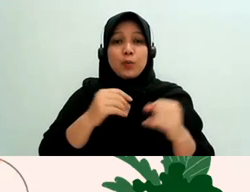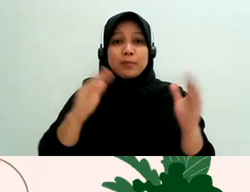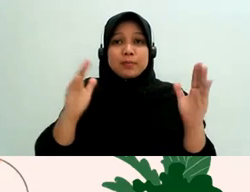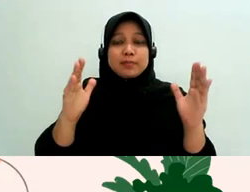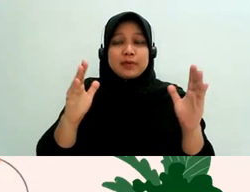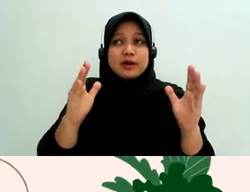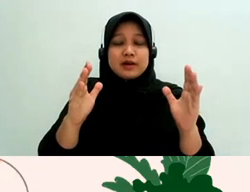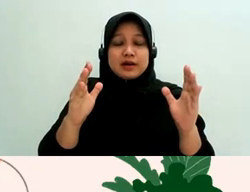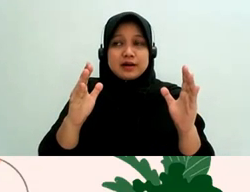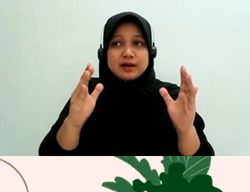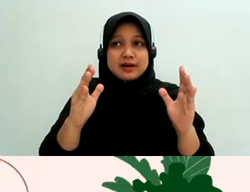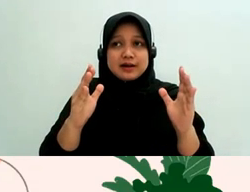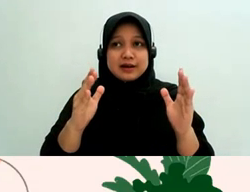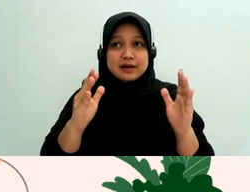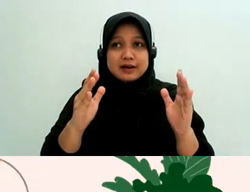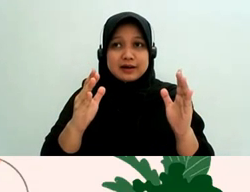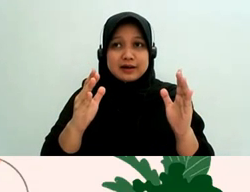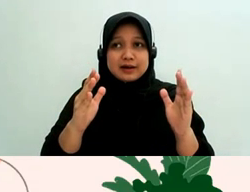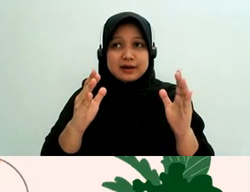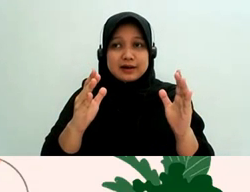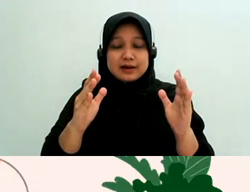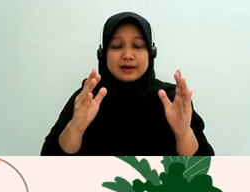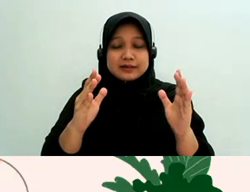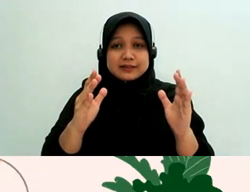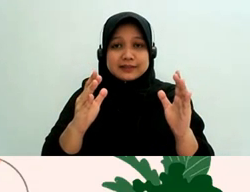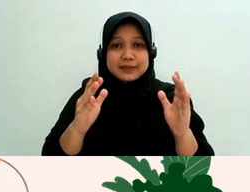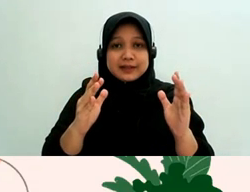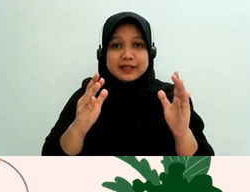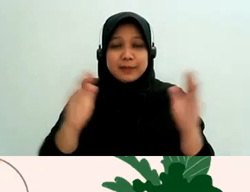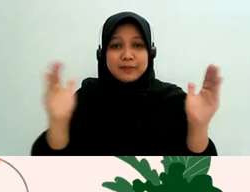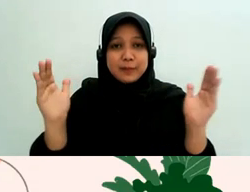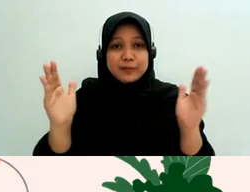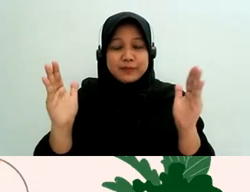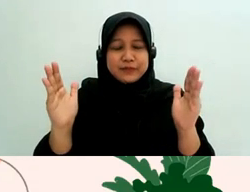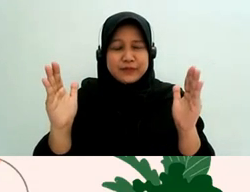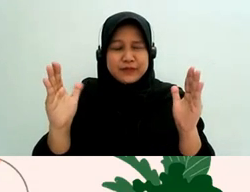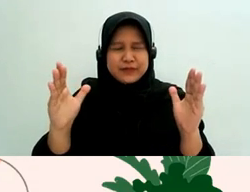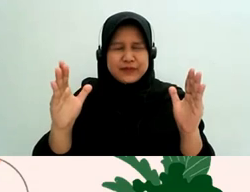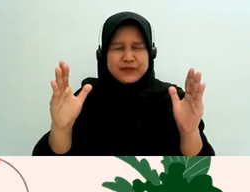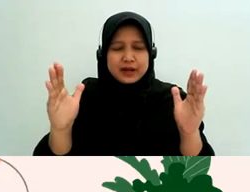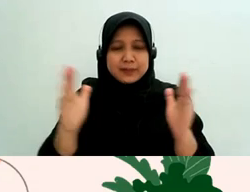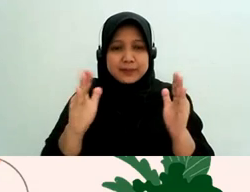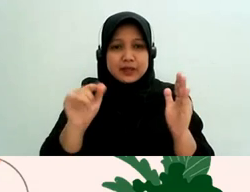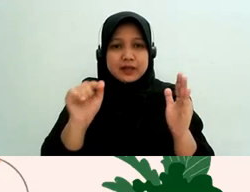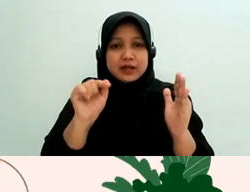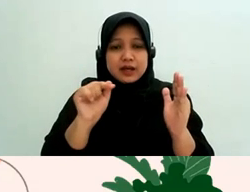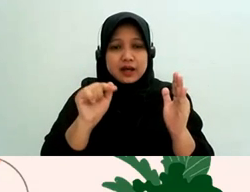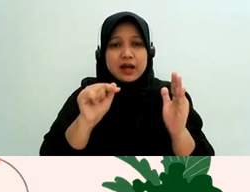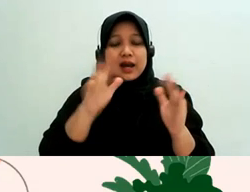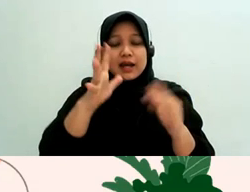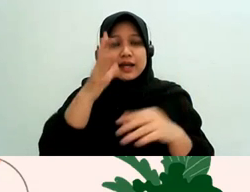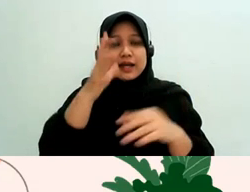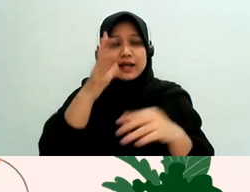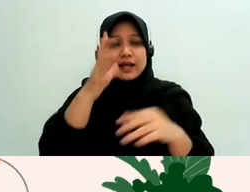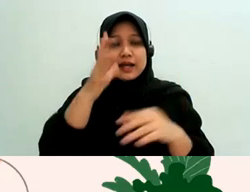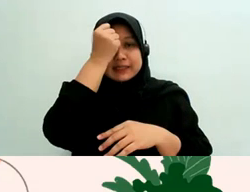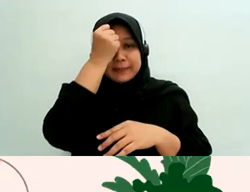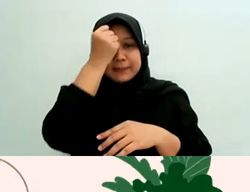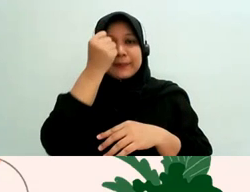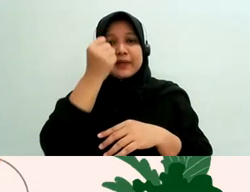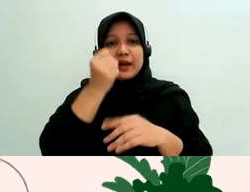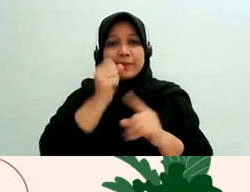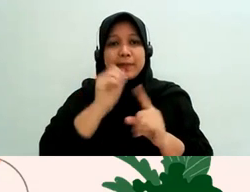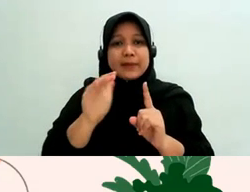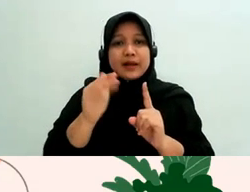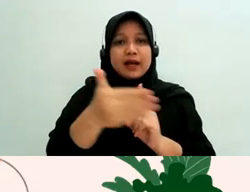jenis kerentanan sama prinsip-prinsip dan peraturan-peraturan yang apa memberikan perlindungan terkait dengan